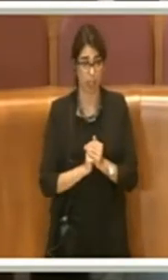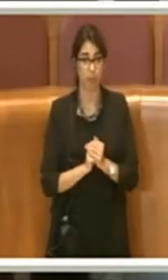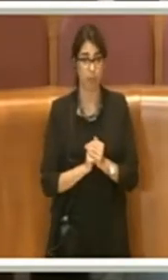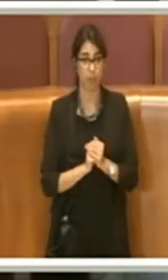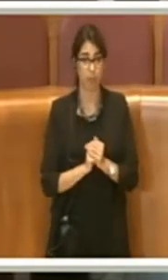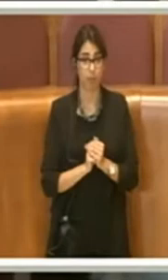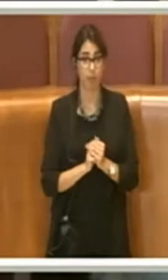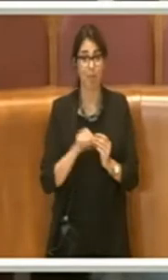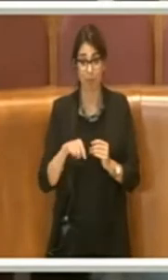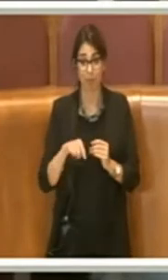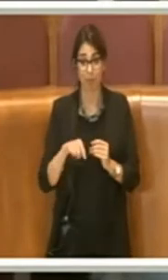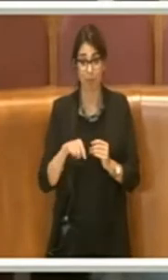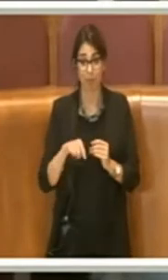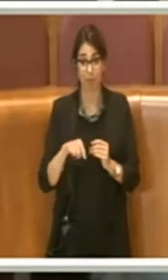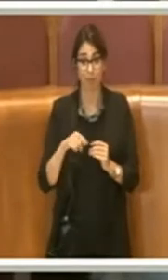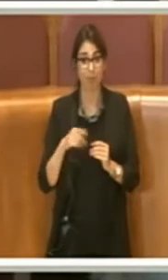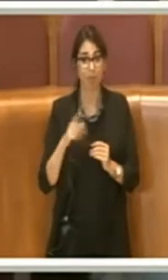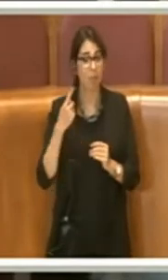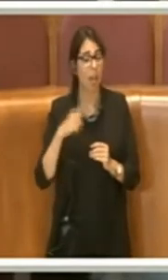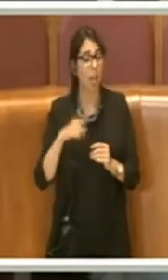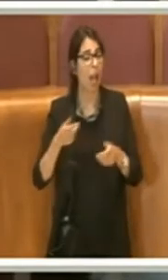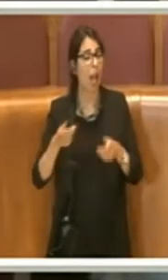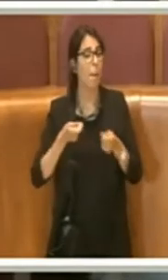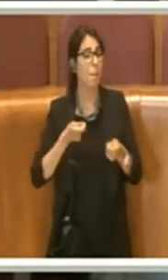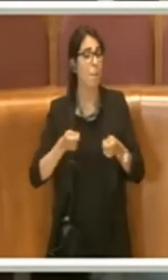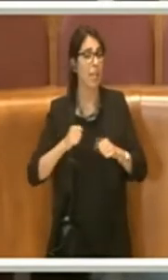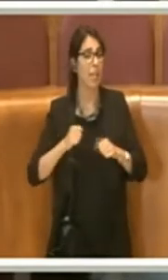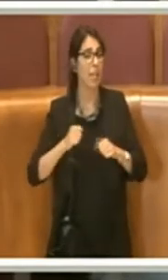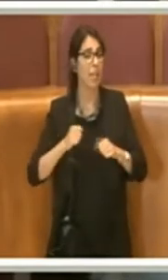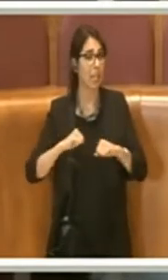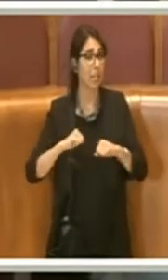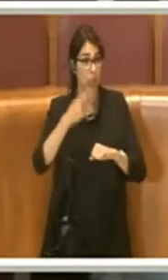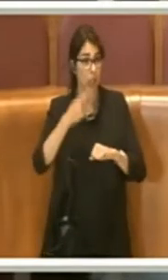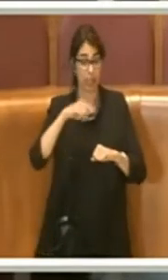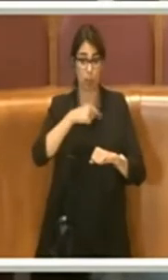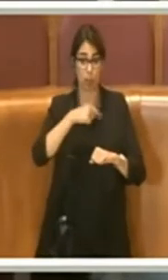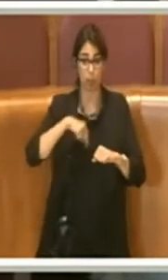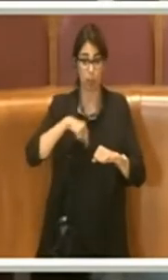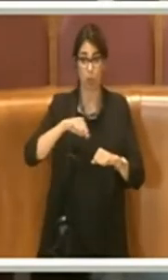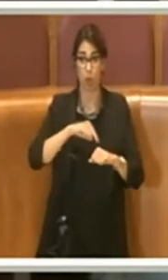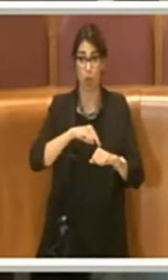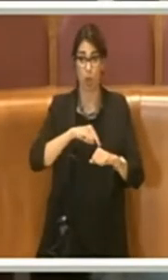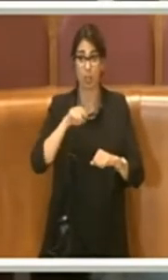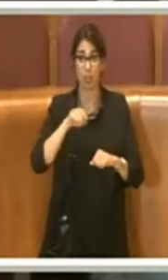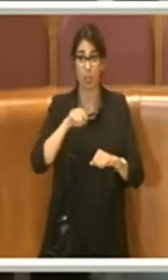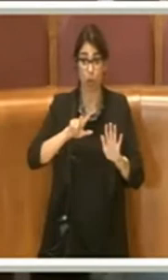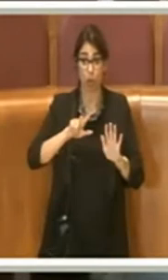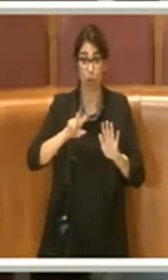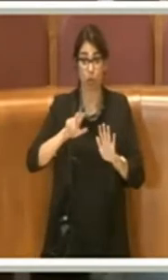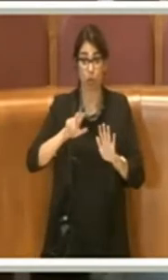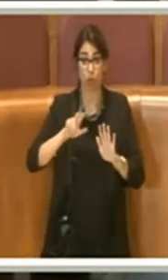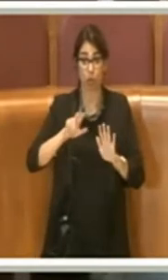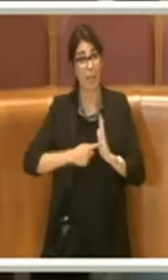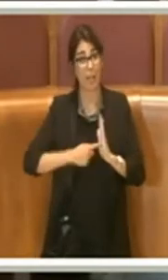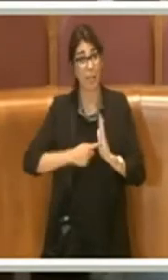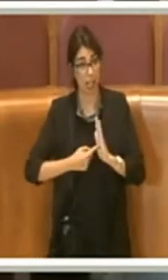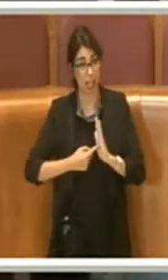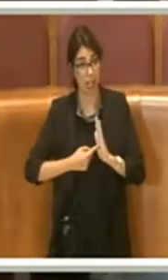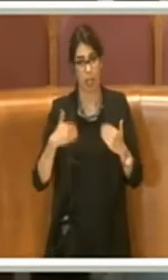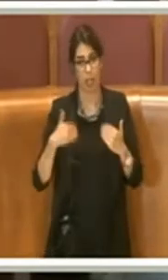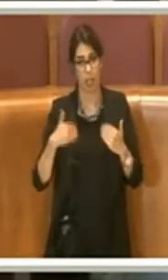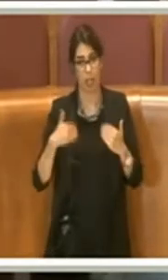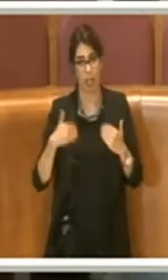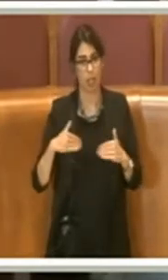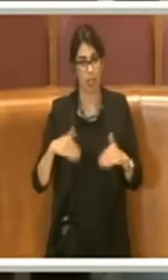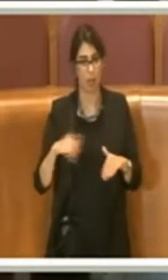come la nostra ovviamente non rappresentano una perdita banale. Per